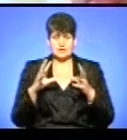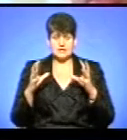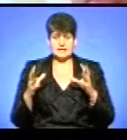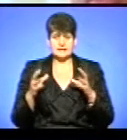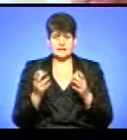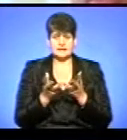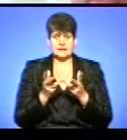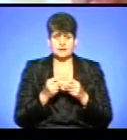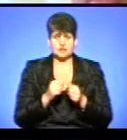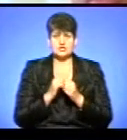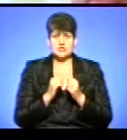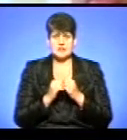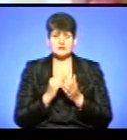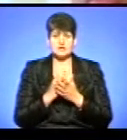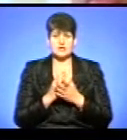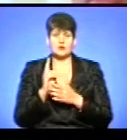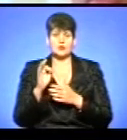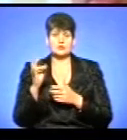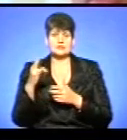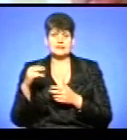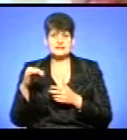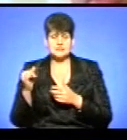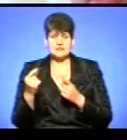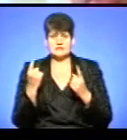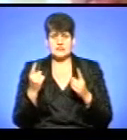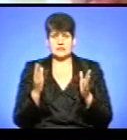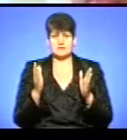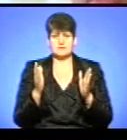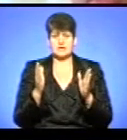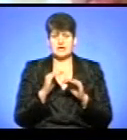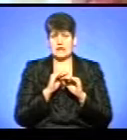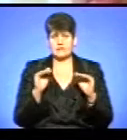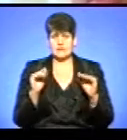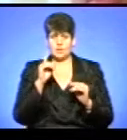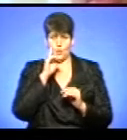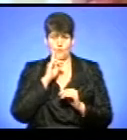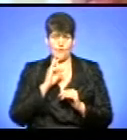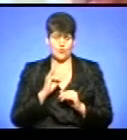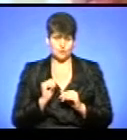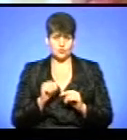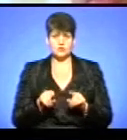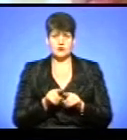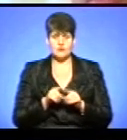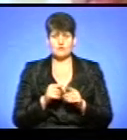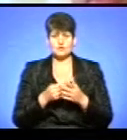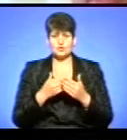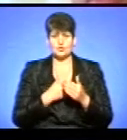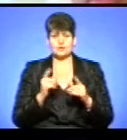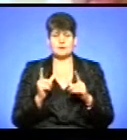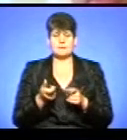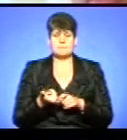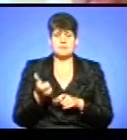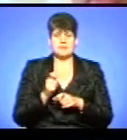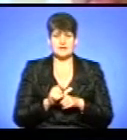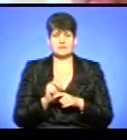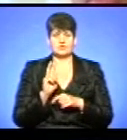часто із обладнаних кондиціонерами і з досить високим рівнем комфорту. Аналогічно хочуть підняти ціну проїзду в тролейбусі 6